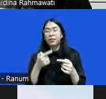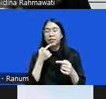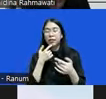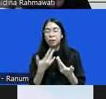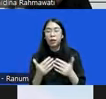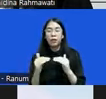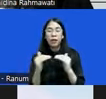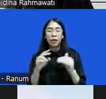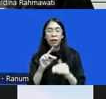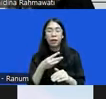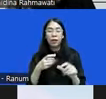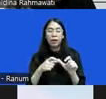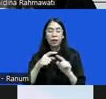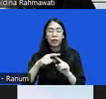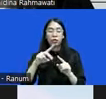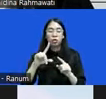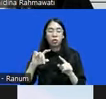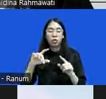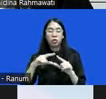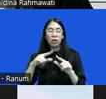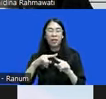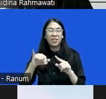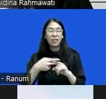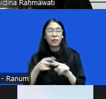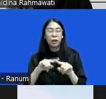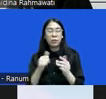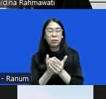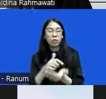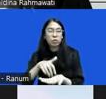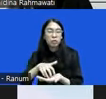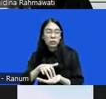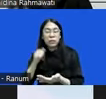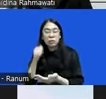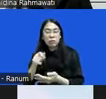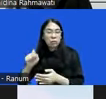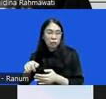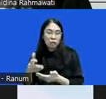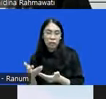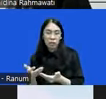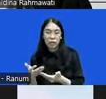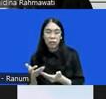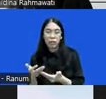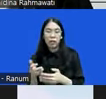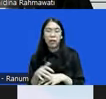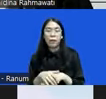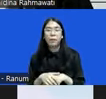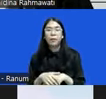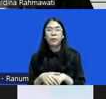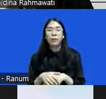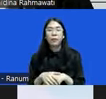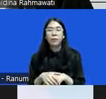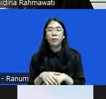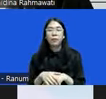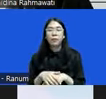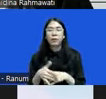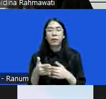tapi disitu adalah titik kerentanan dia disalahgunakan dikooptasi apalagi kemudian ketika